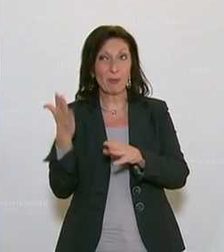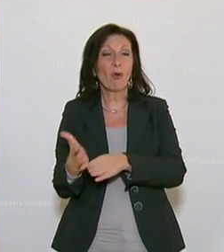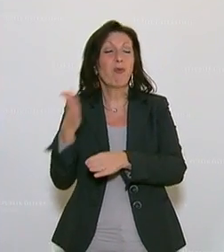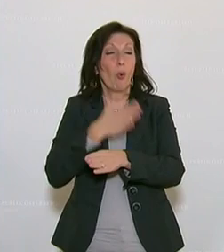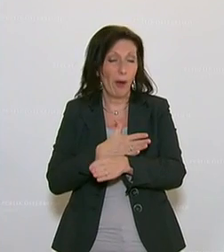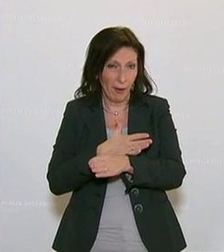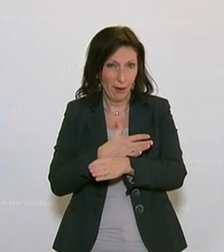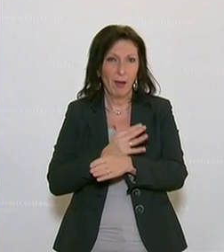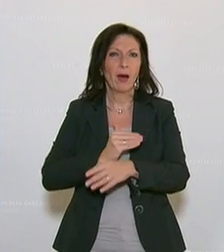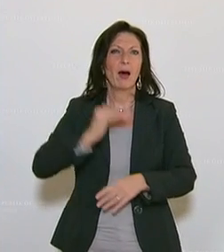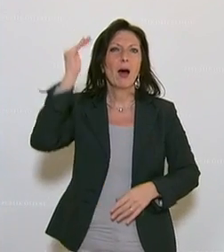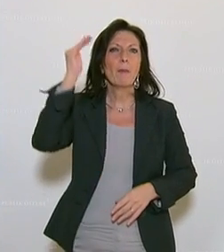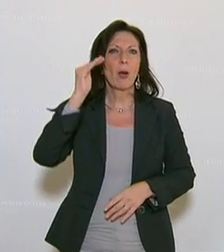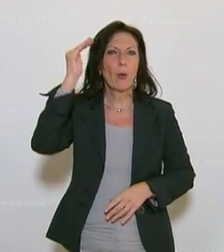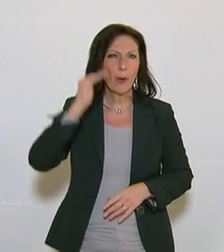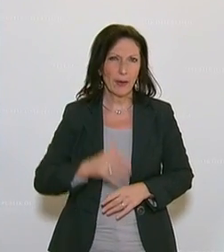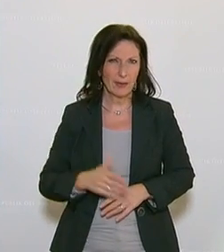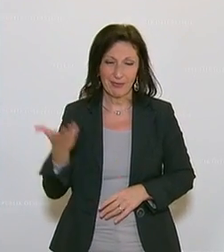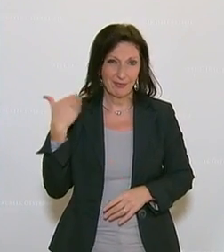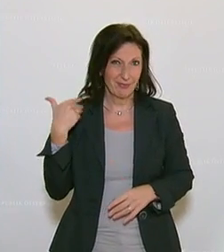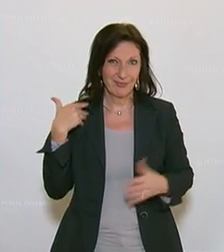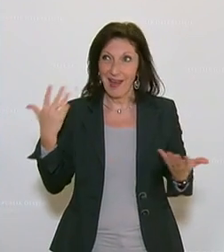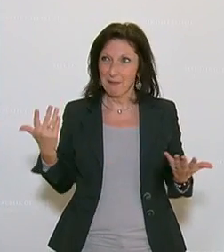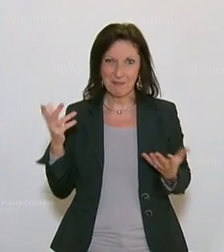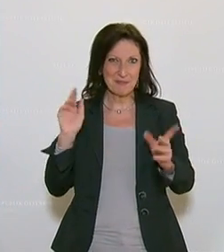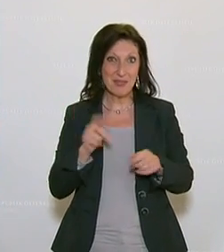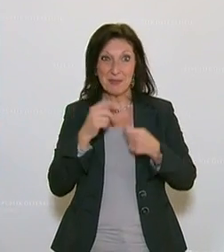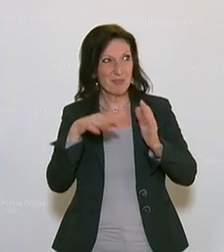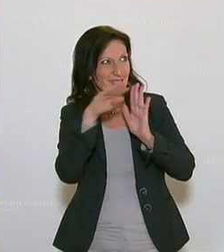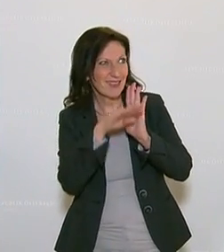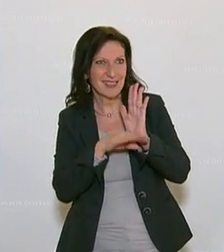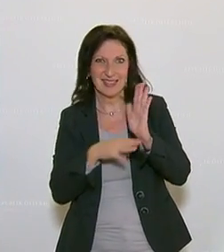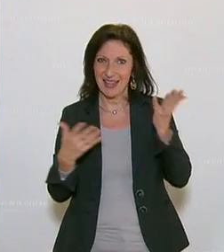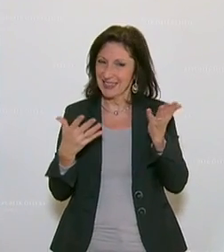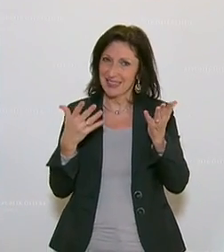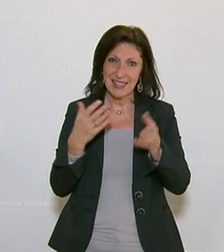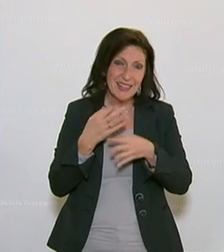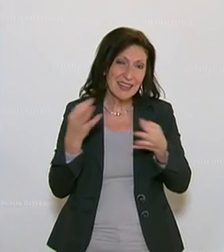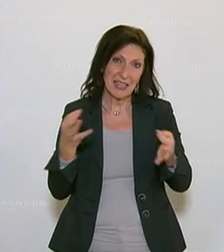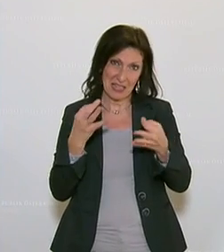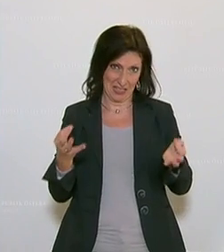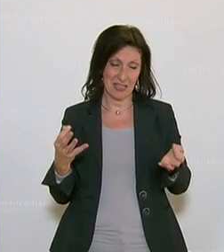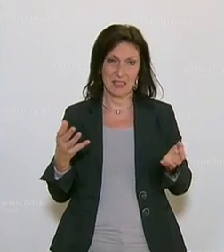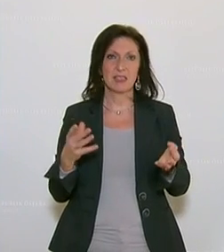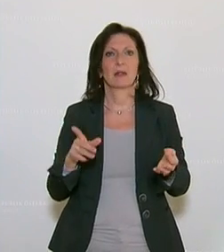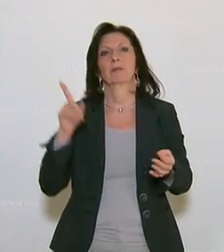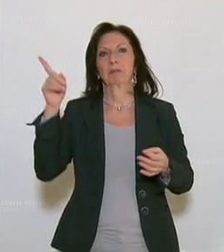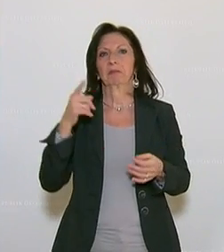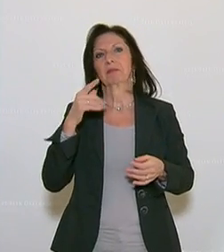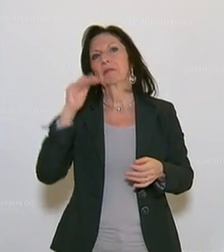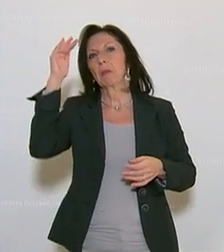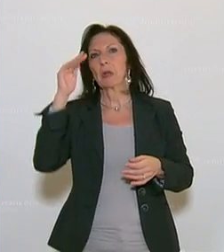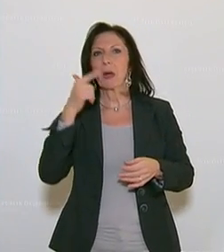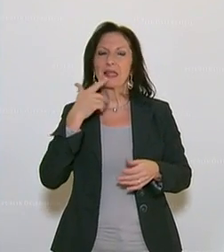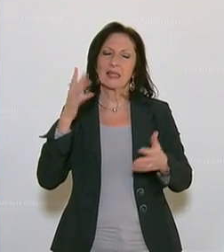Von den Behörden, die eben damals noch keine gesetzliche, strafrechtliche Grundlage zur Verfolgung hatten, wurde gesagt, naja,